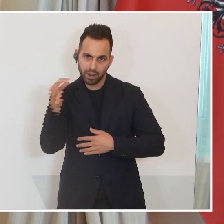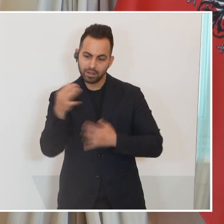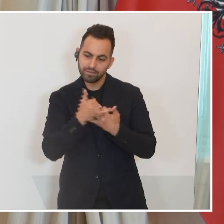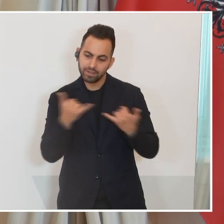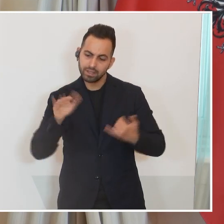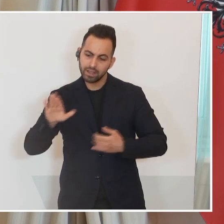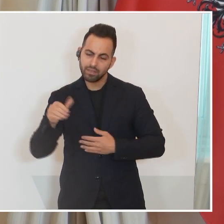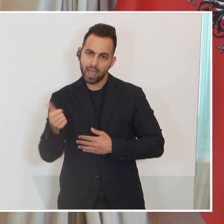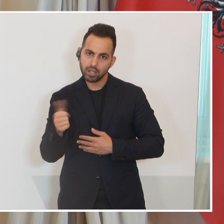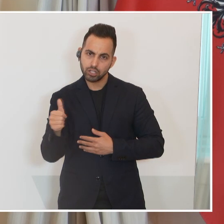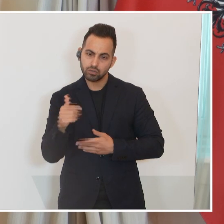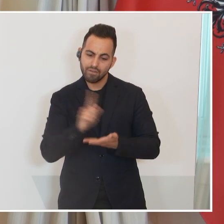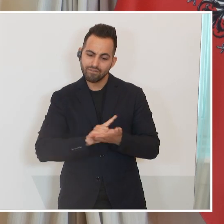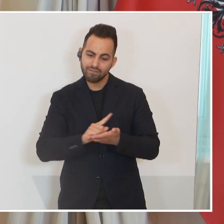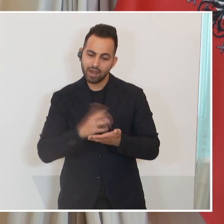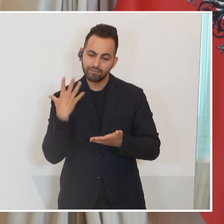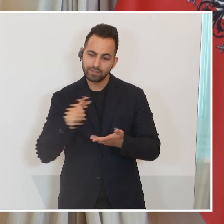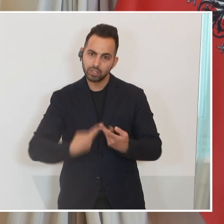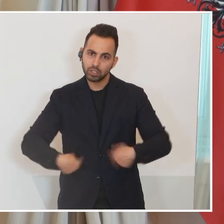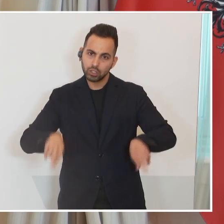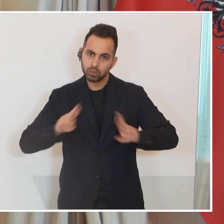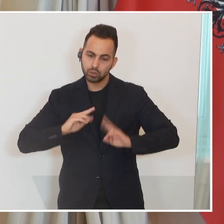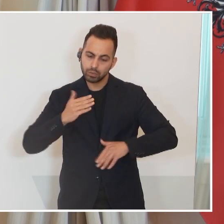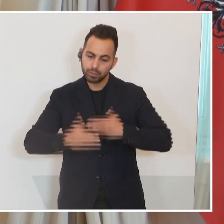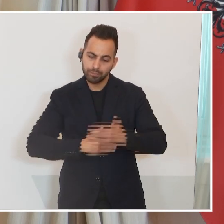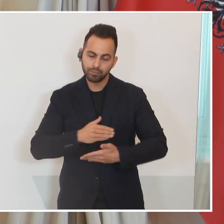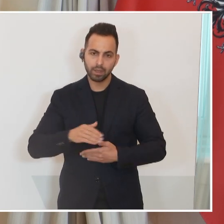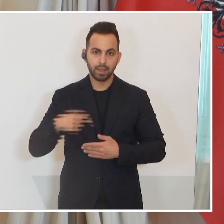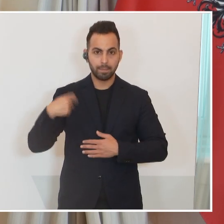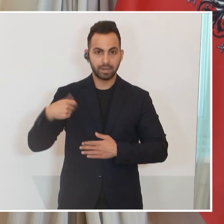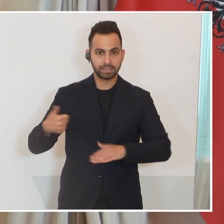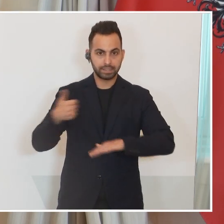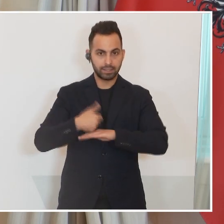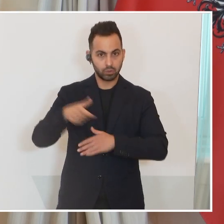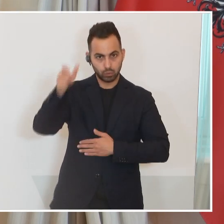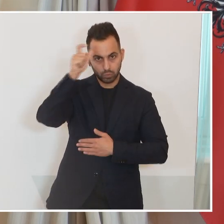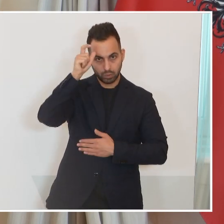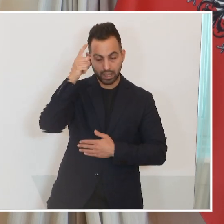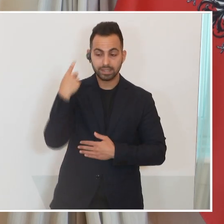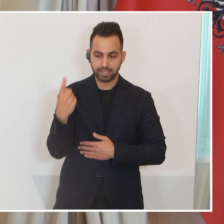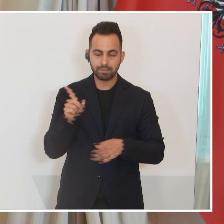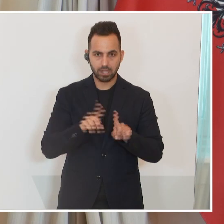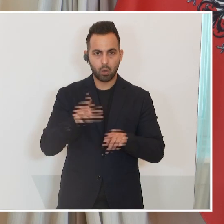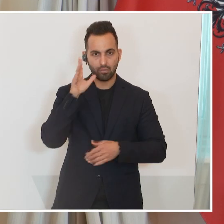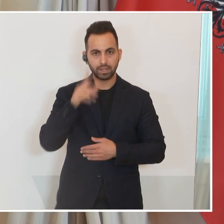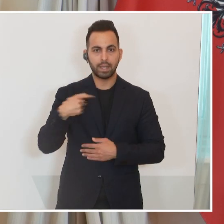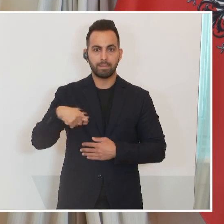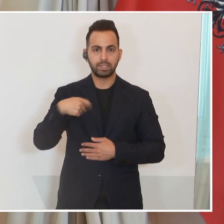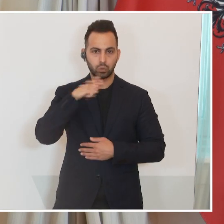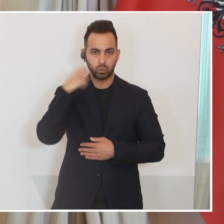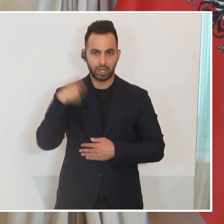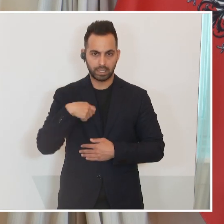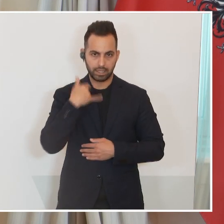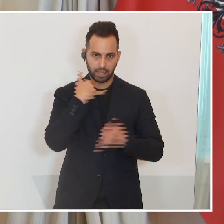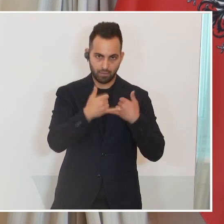tatsächlich wieder in Bewegung kommen könnten. Er selbst wird in den nächsten Tagen ebenso mit Präsident Zelensky von der Ukraine